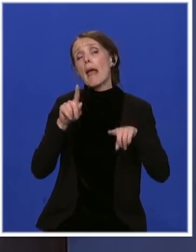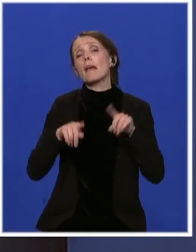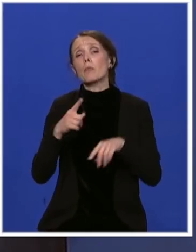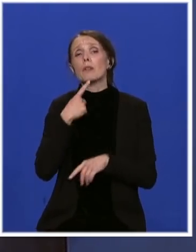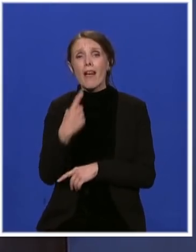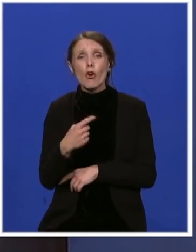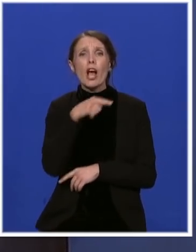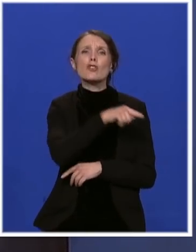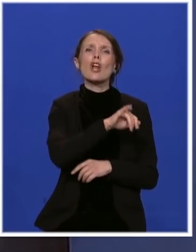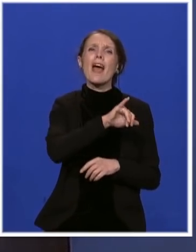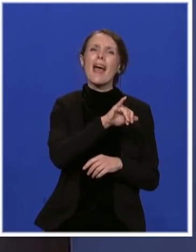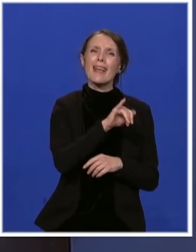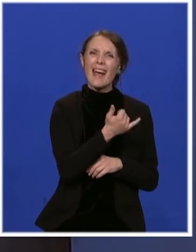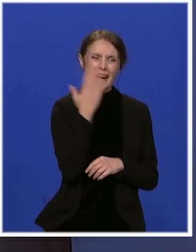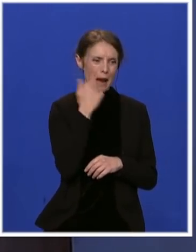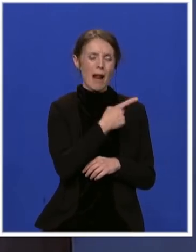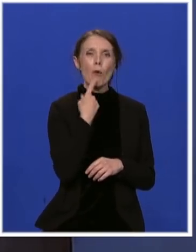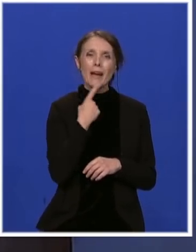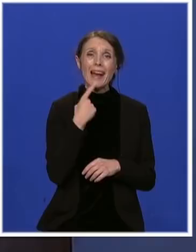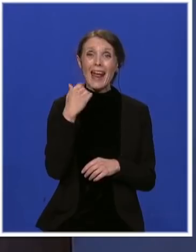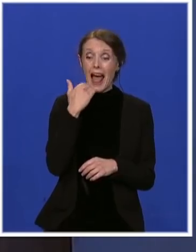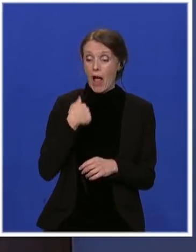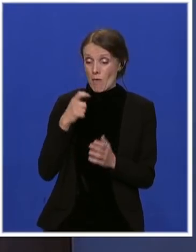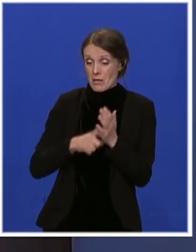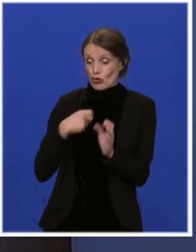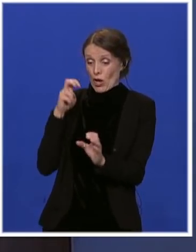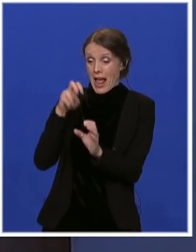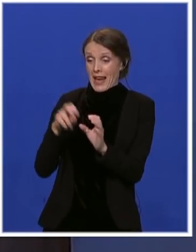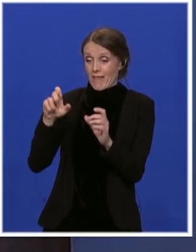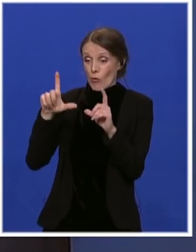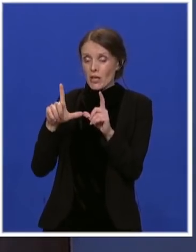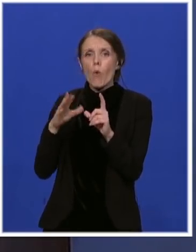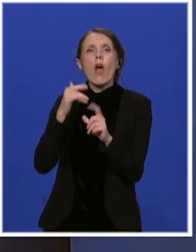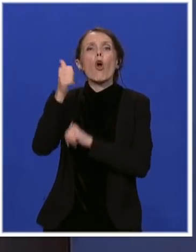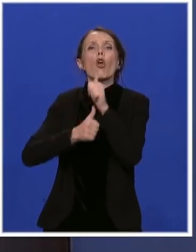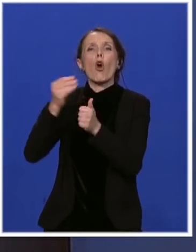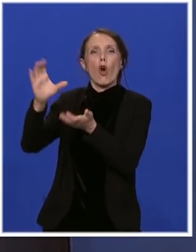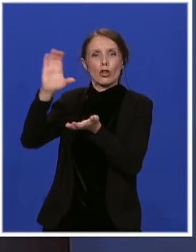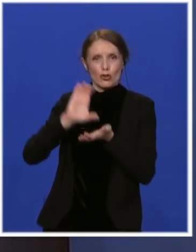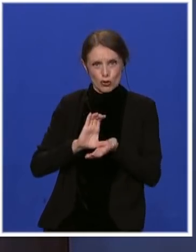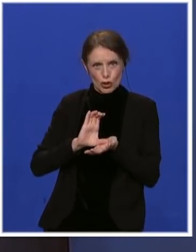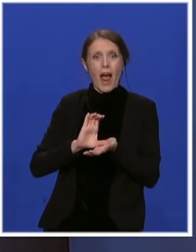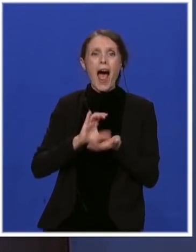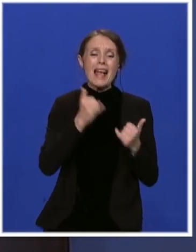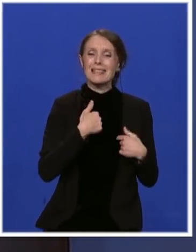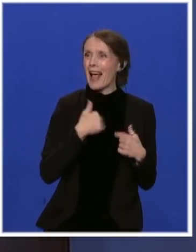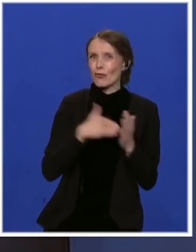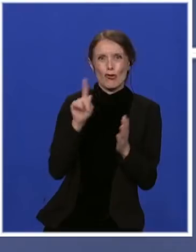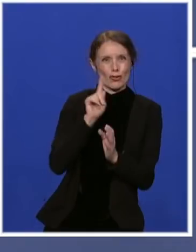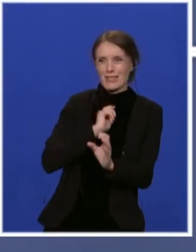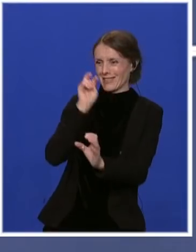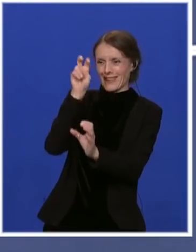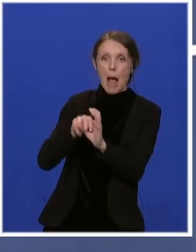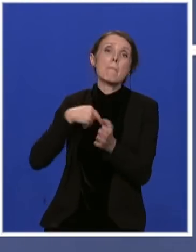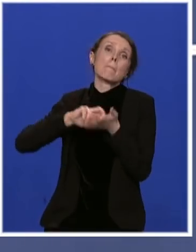koliko bi smo dobili da smo članica Evropske unije, a koliko dobijemo kao zemlja koja još nije u članstvu i se nalazi na evropskom putu.